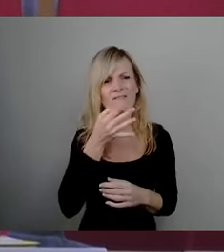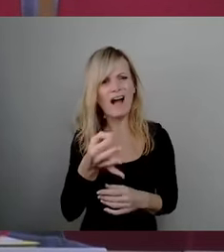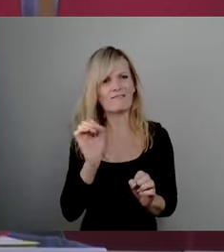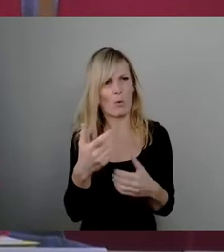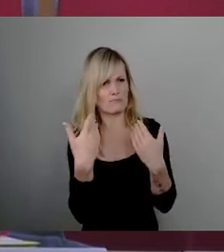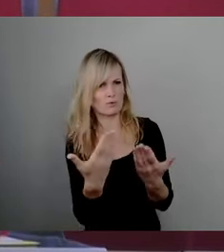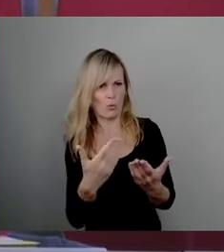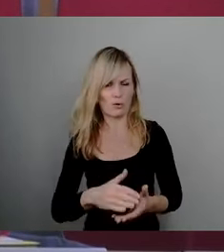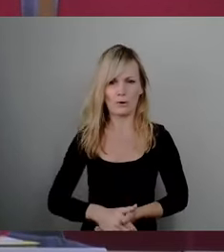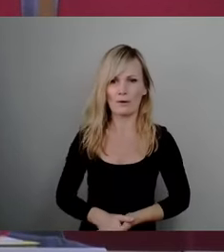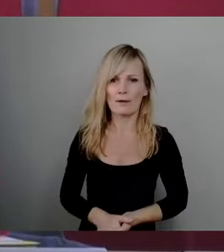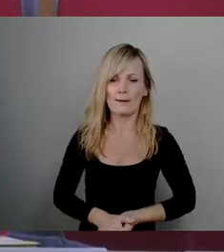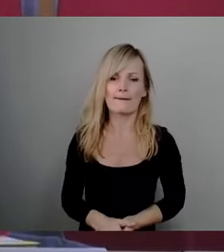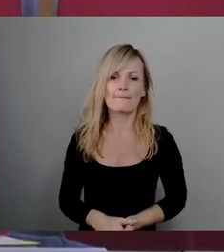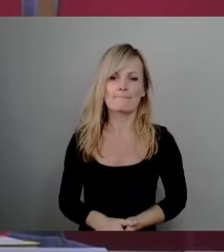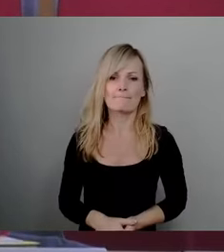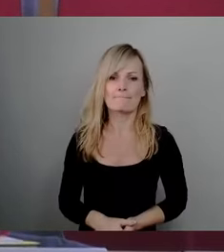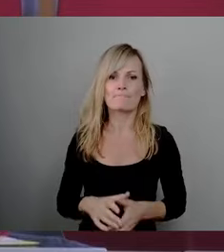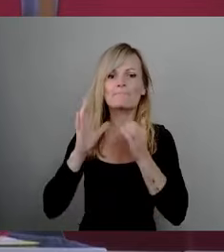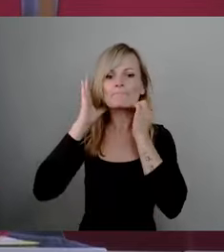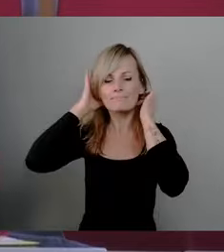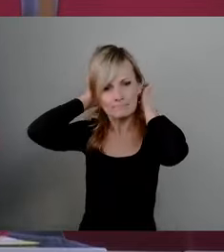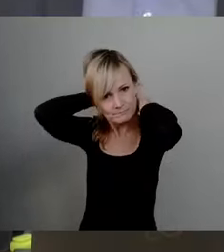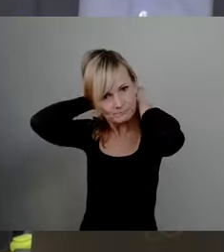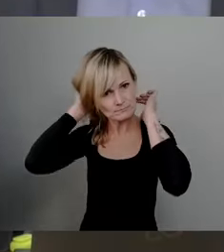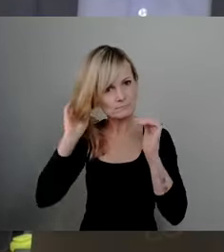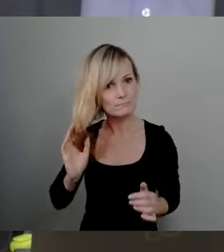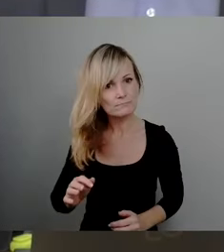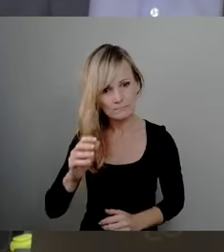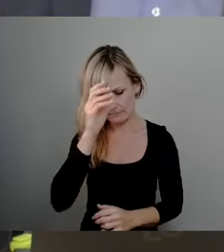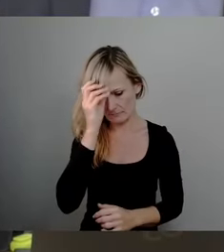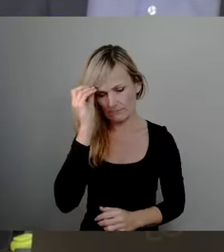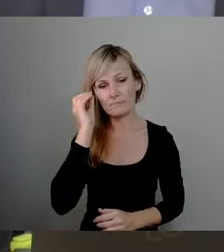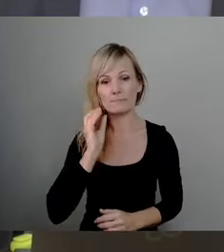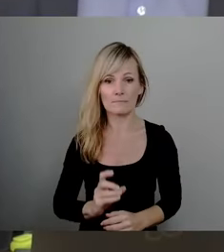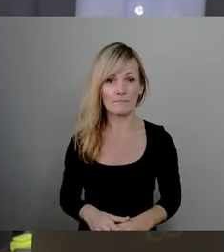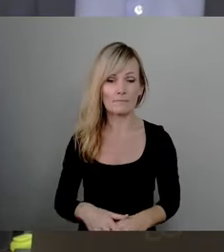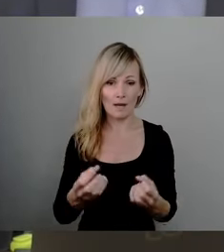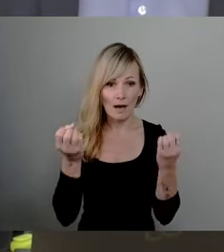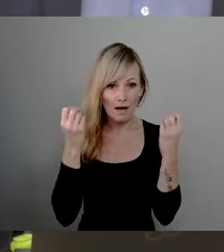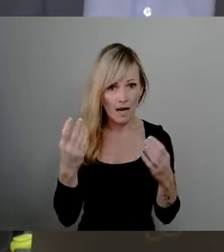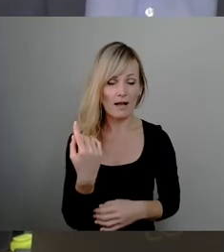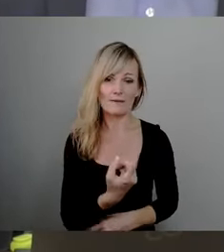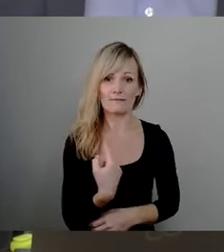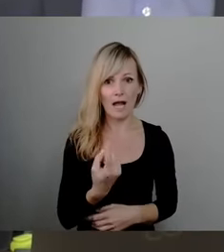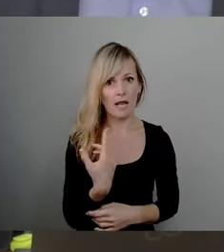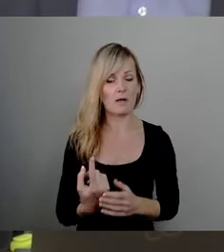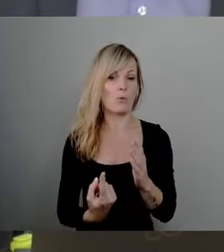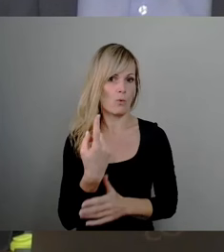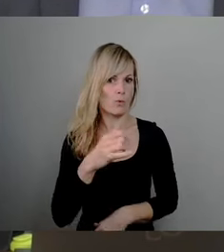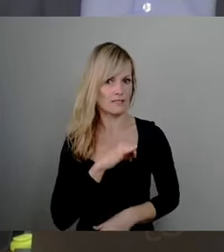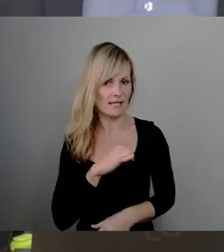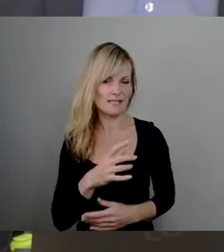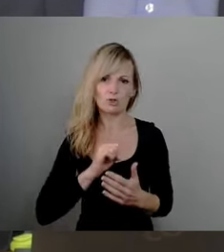Also nochmal auch das in aller Deutlichkeit. Natürlich haben wir alle ein großes Interesse, das zügig aufzuklären und trotzdem muss es